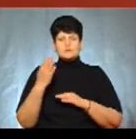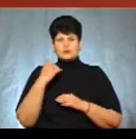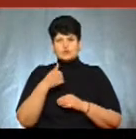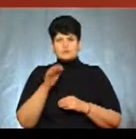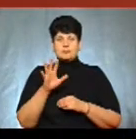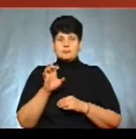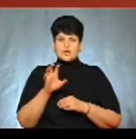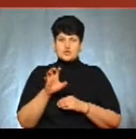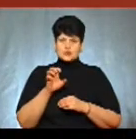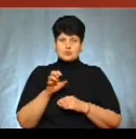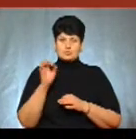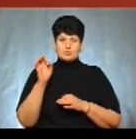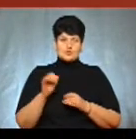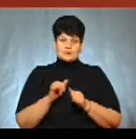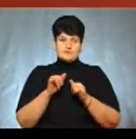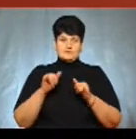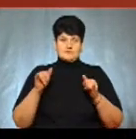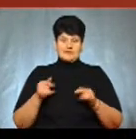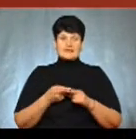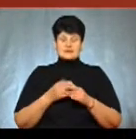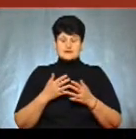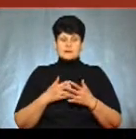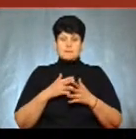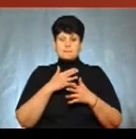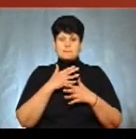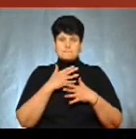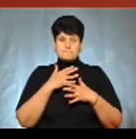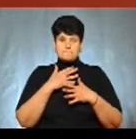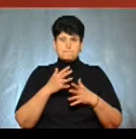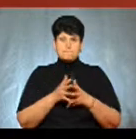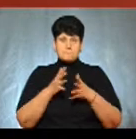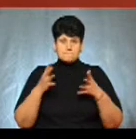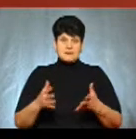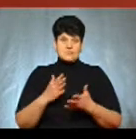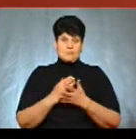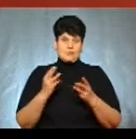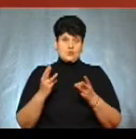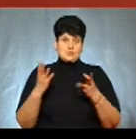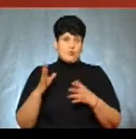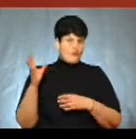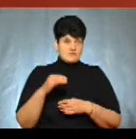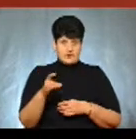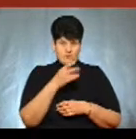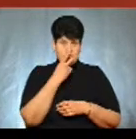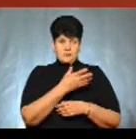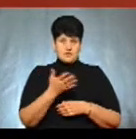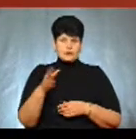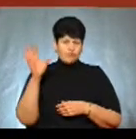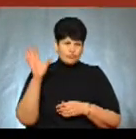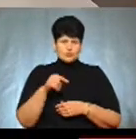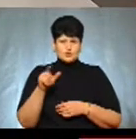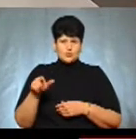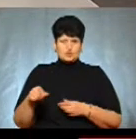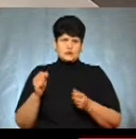500 відсотків росту. Тобто настільки більше сталося таких пожеж. І в усіх районах, ви бачите, що всюди люди